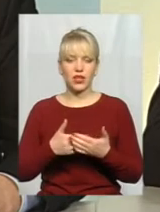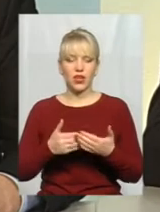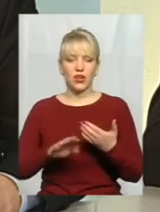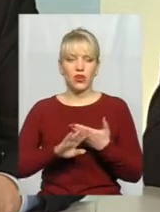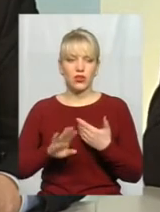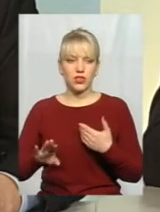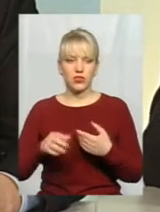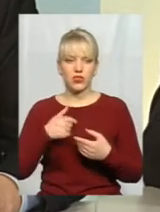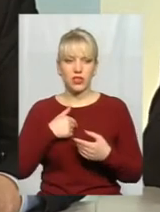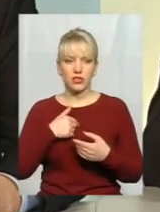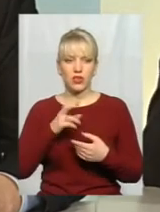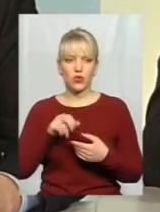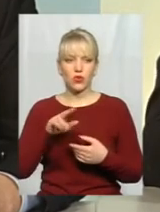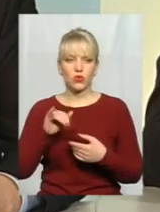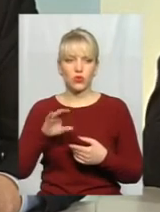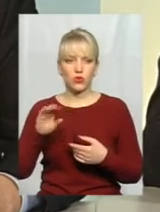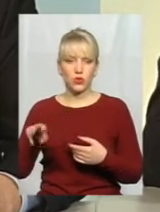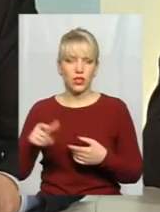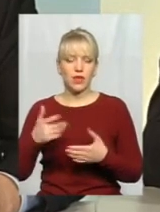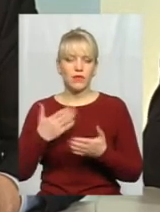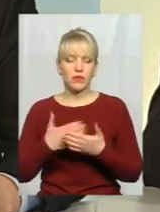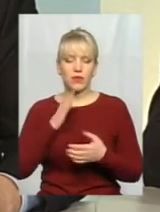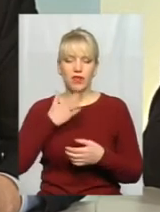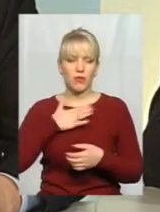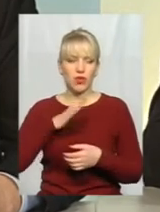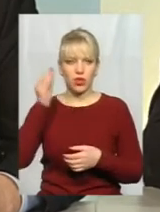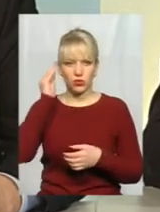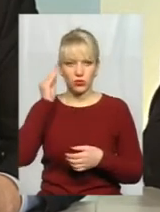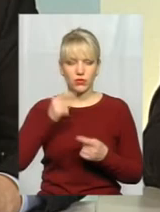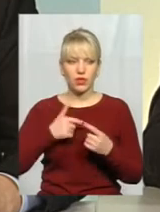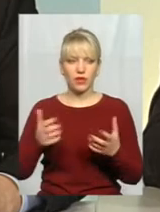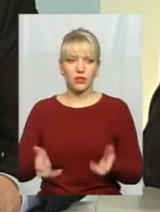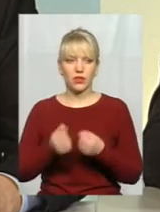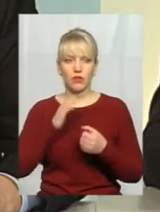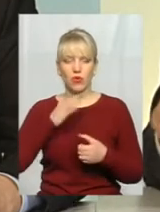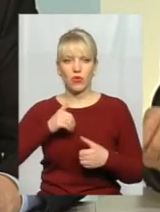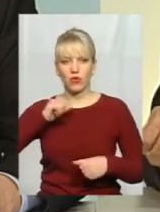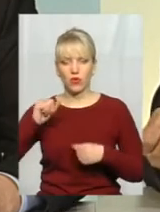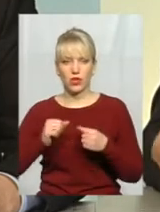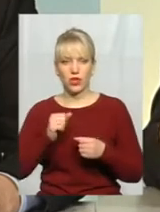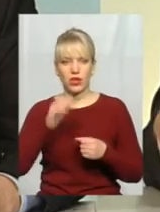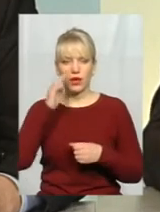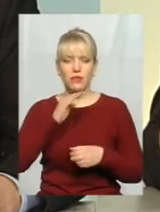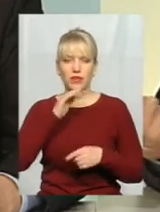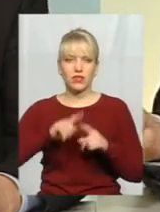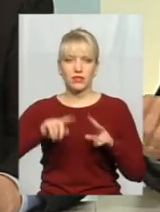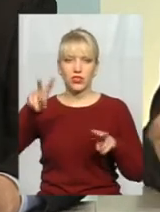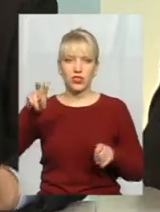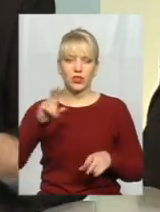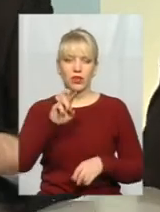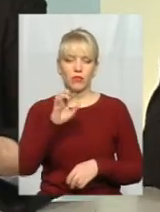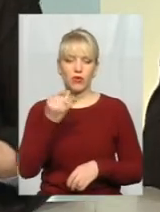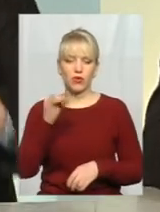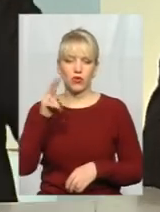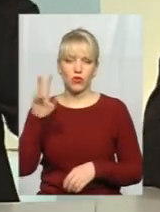кодують нас. От дивіться, до прикладу, це не моя думка, але я її підтримав. Це думка мого колеги з батьківщини, Бойка